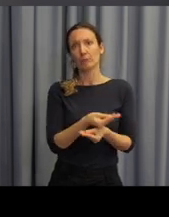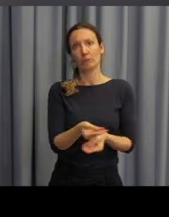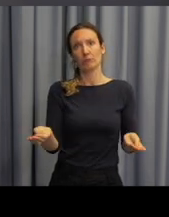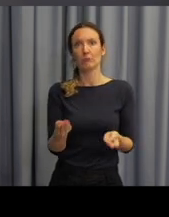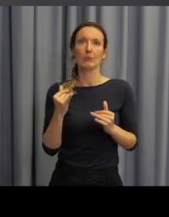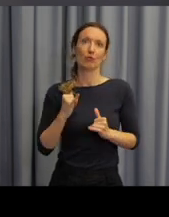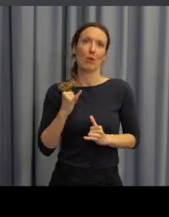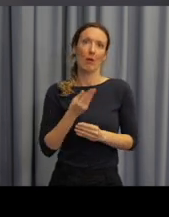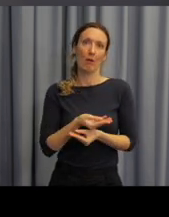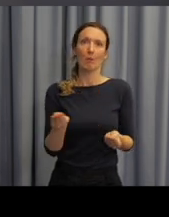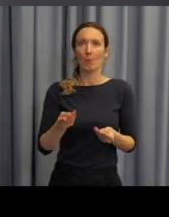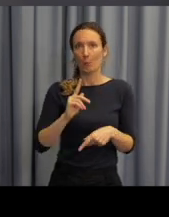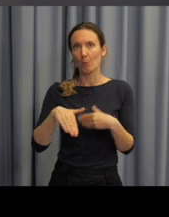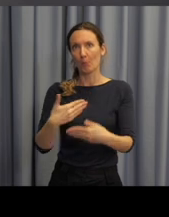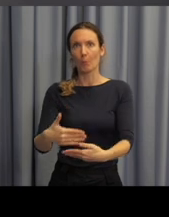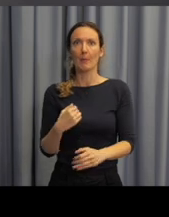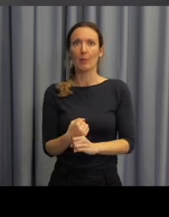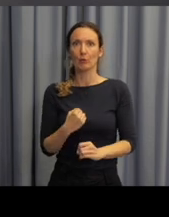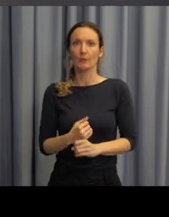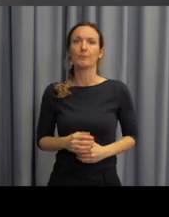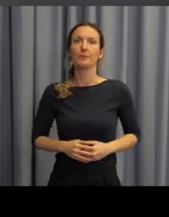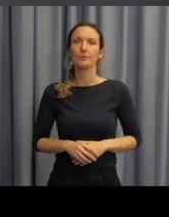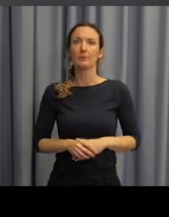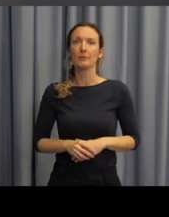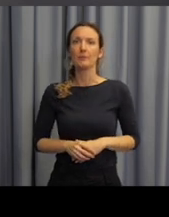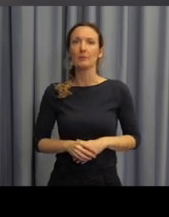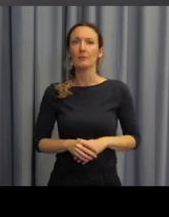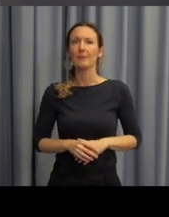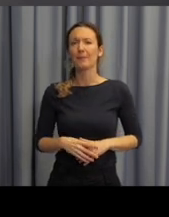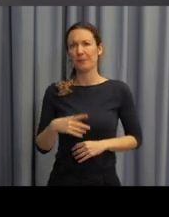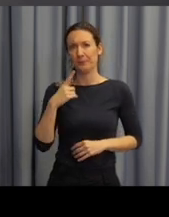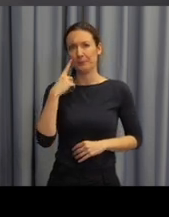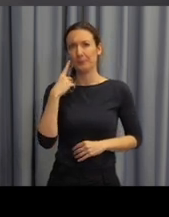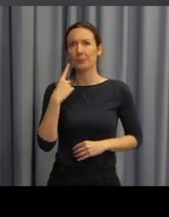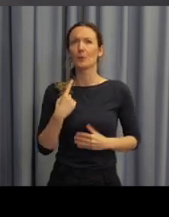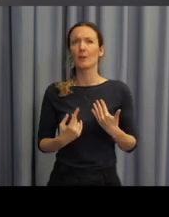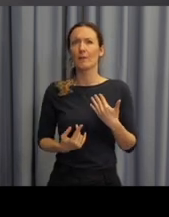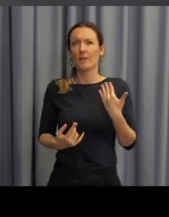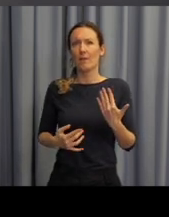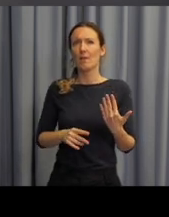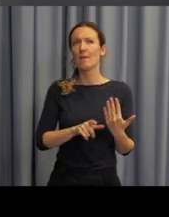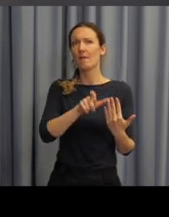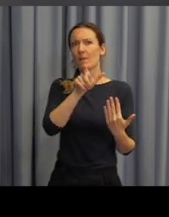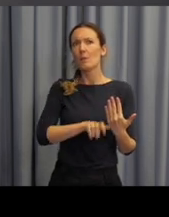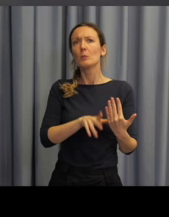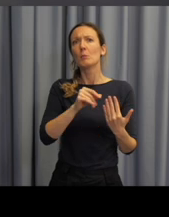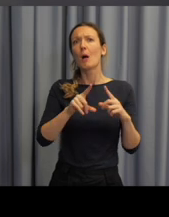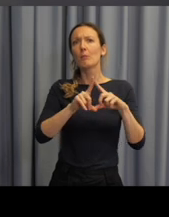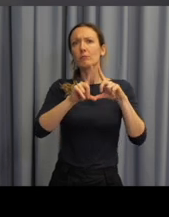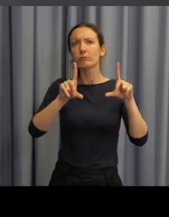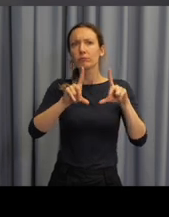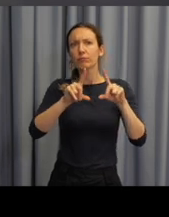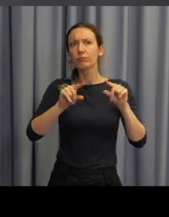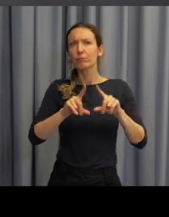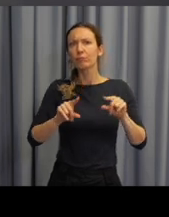Tady jsou ještě další ukázky, které ilustrují to. Jednak vlevo vidíte, že zase tam žáci pracují s nějakými texty na